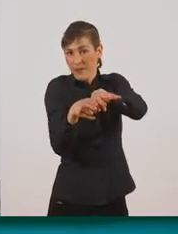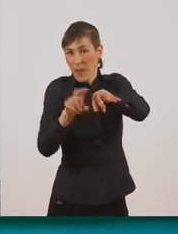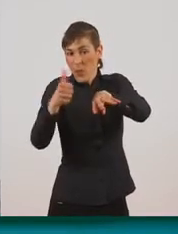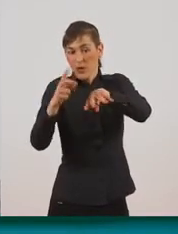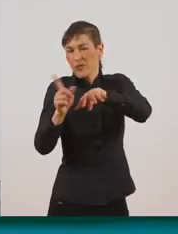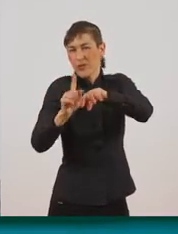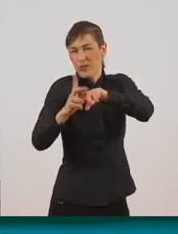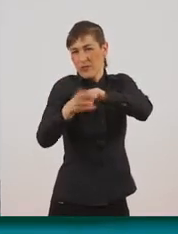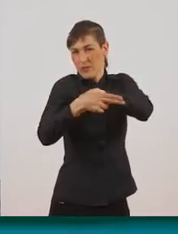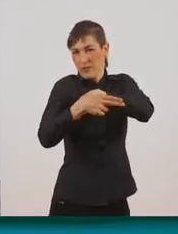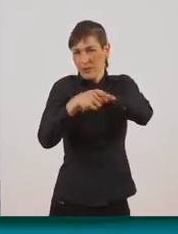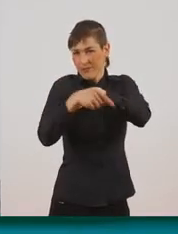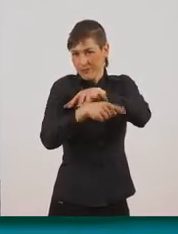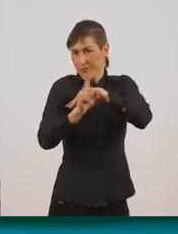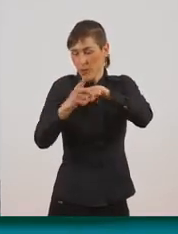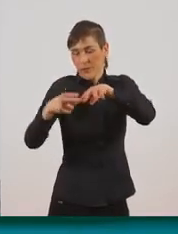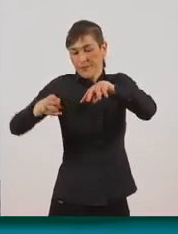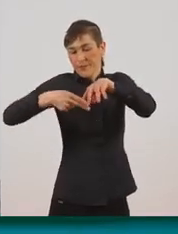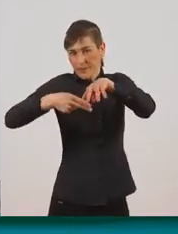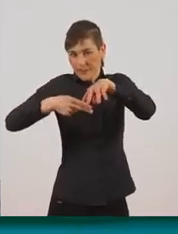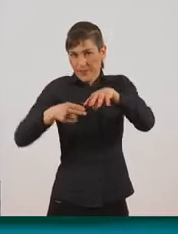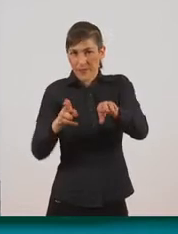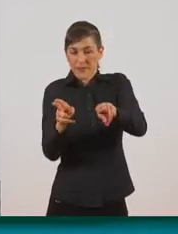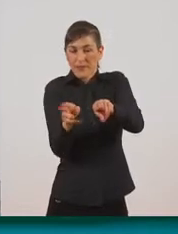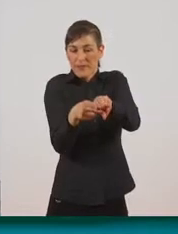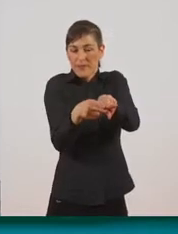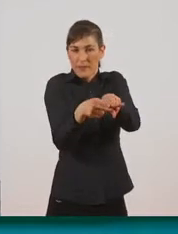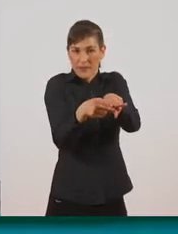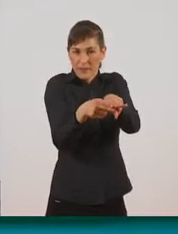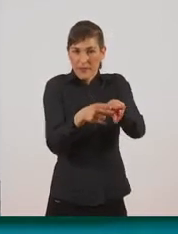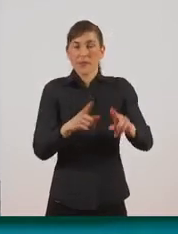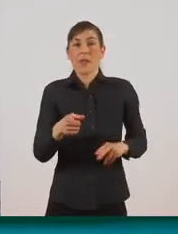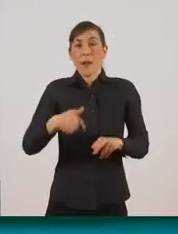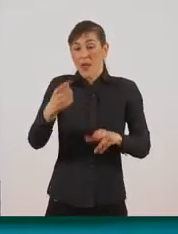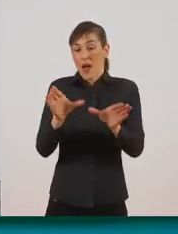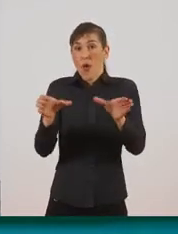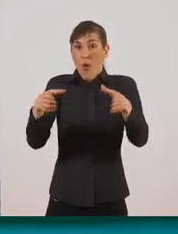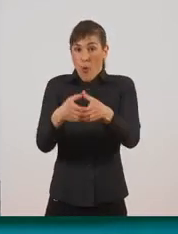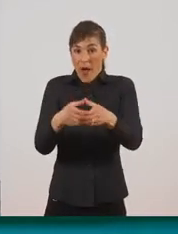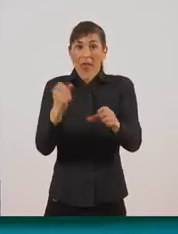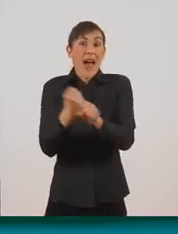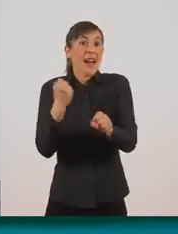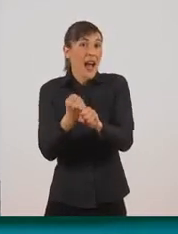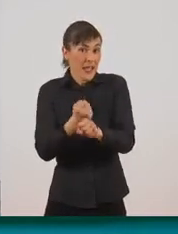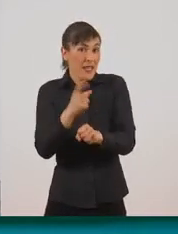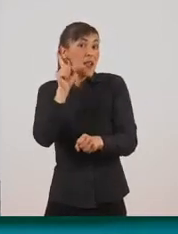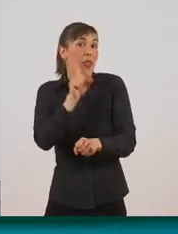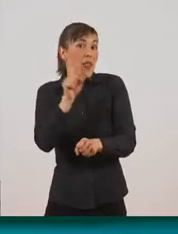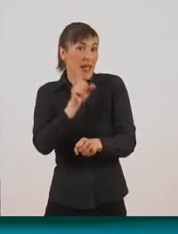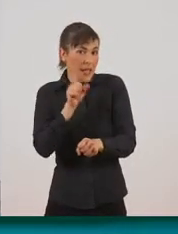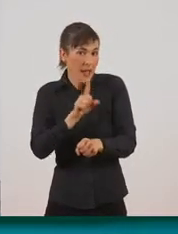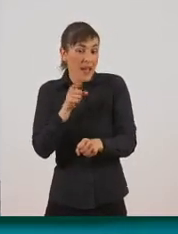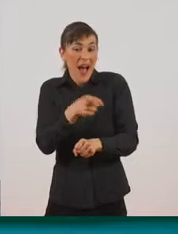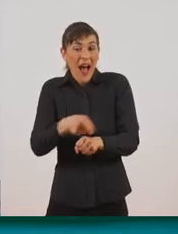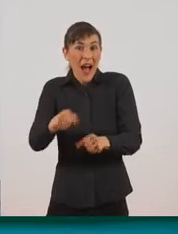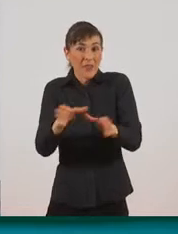Υπάρχουν και οι εργάτριες, οι εργάτριες είναι μικρότερες και περισσότερες. Είναι και αυτές θηλυκές, δεν γεννούν όμως αυγά.